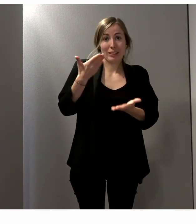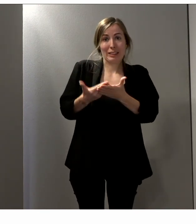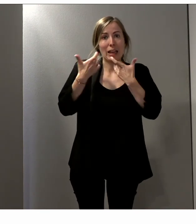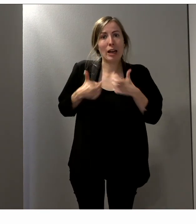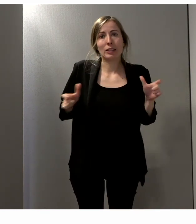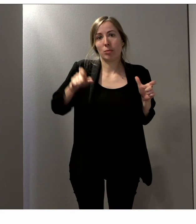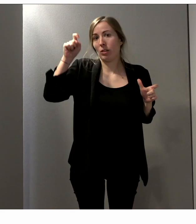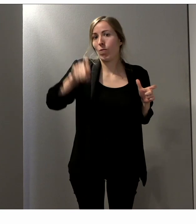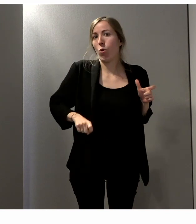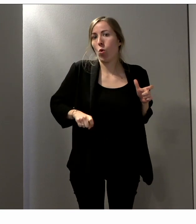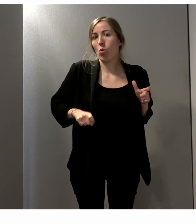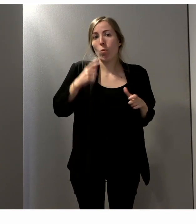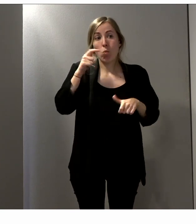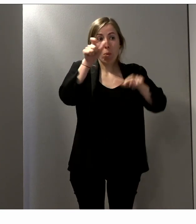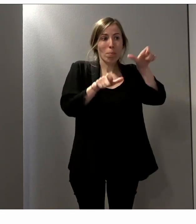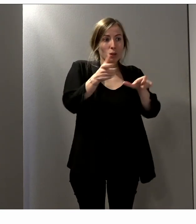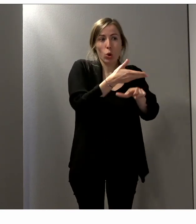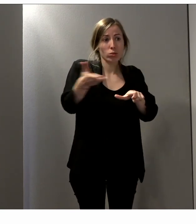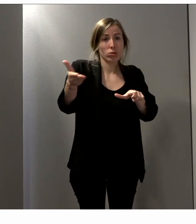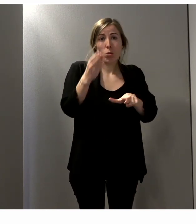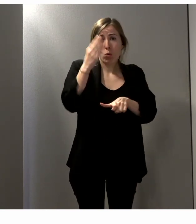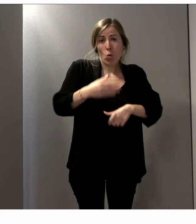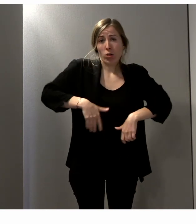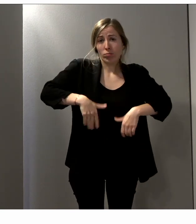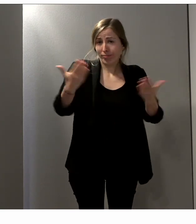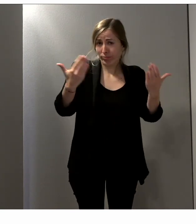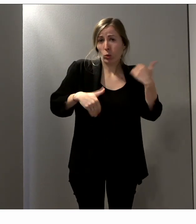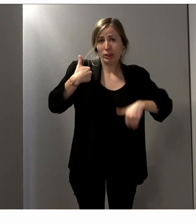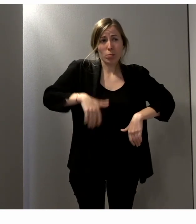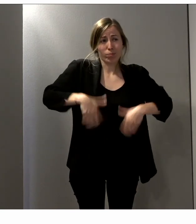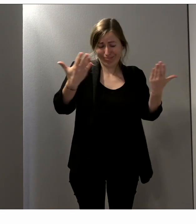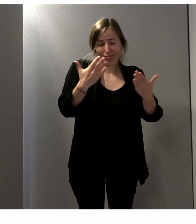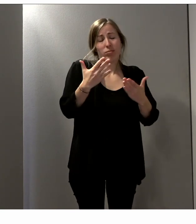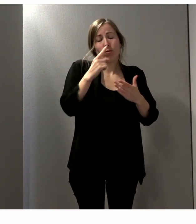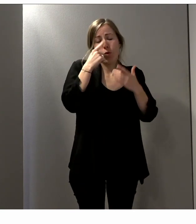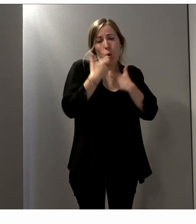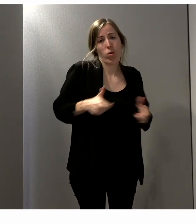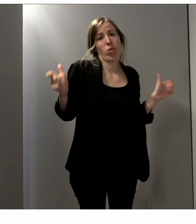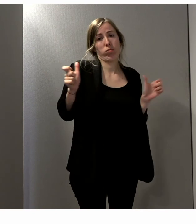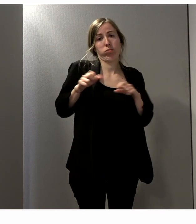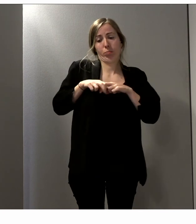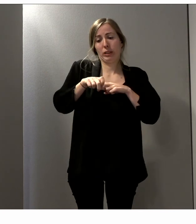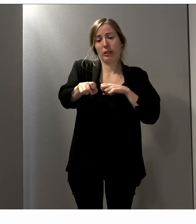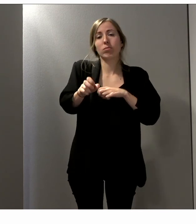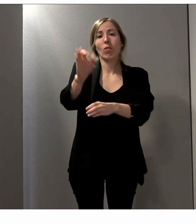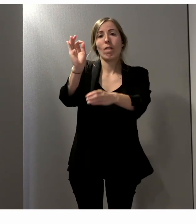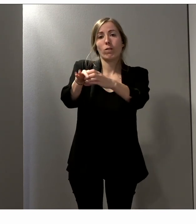l'ensemble des besoins des personnes, quel que soit leur handicap. Voilà, donc un petit rappel de l